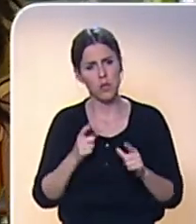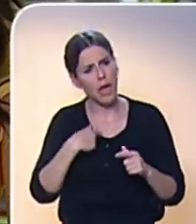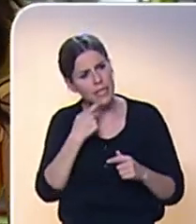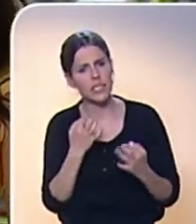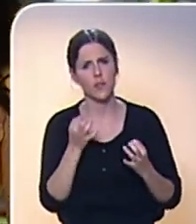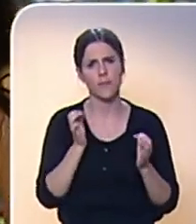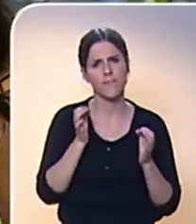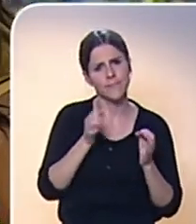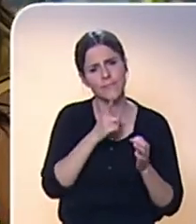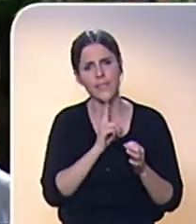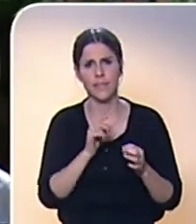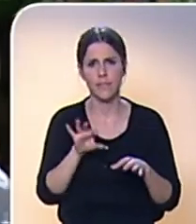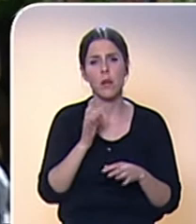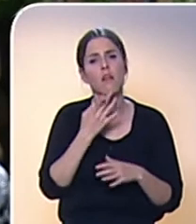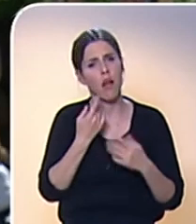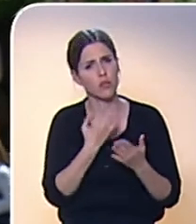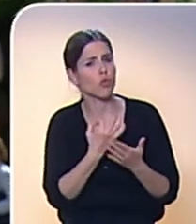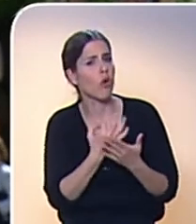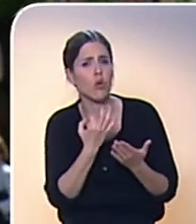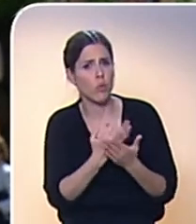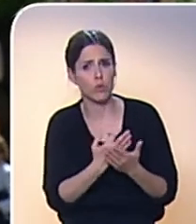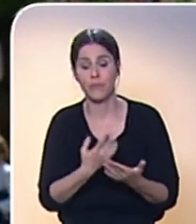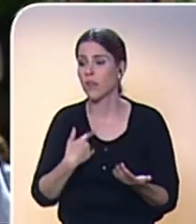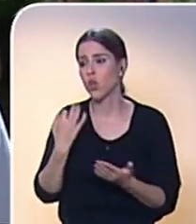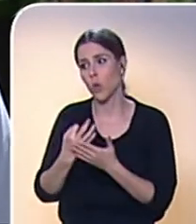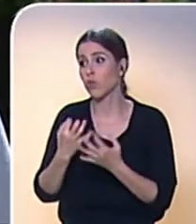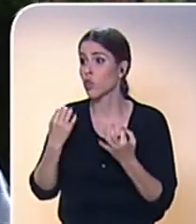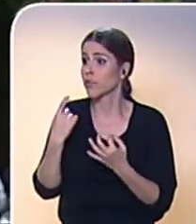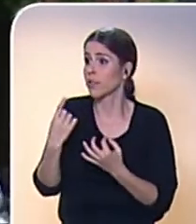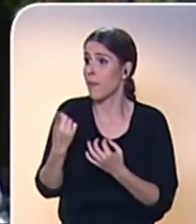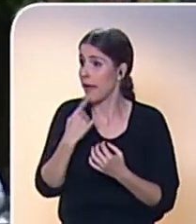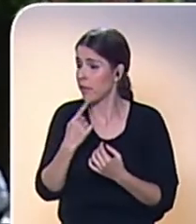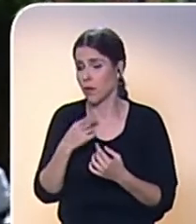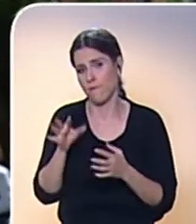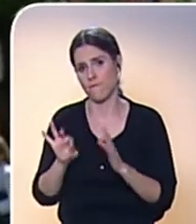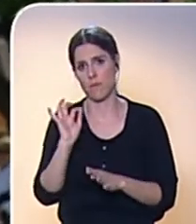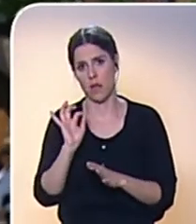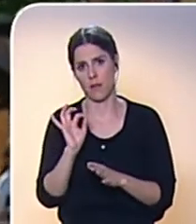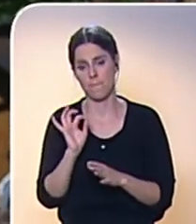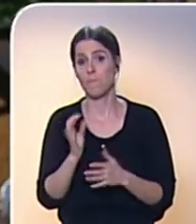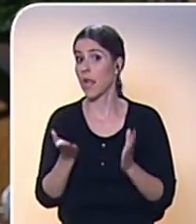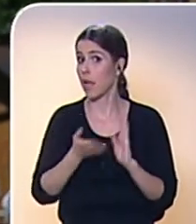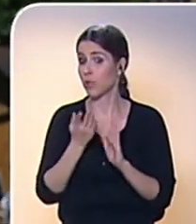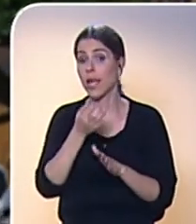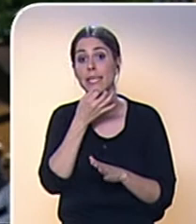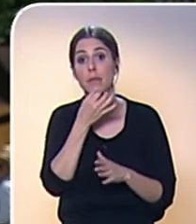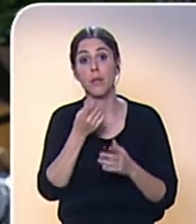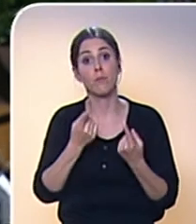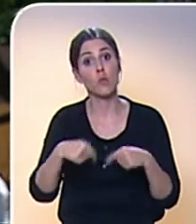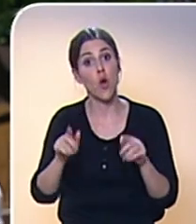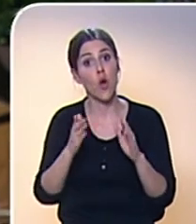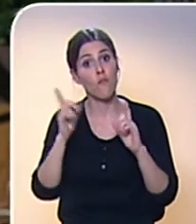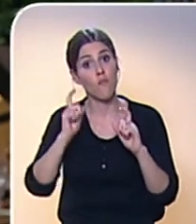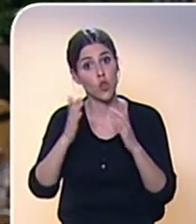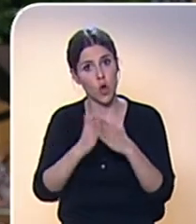Tak samozřejmě záleží na tom, která vám se osobně nejvíc líbí, ale v případě, že to použijete do fotoknihy, tak vám ten